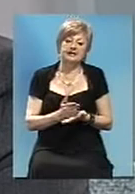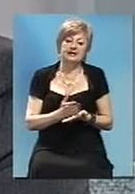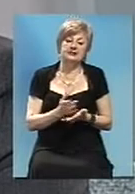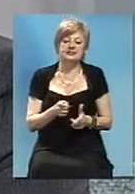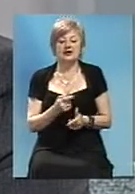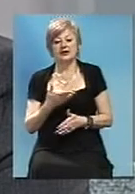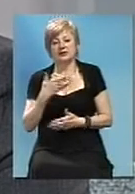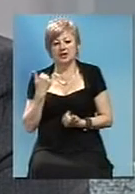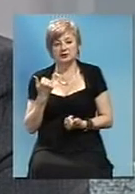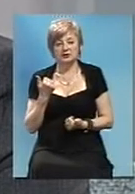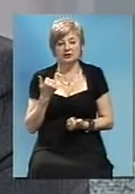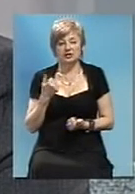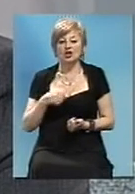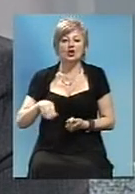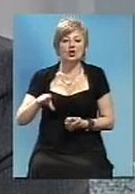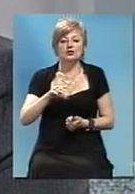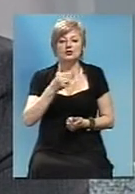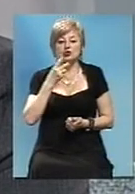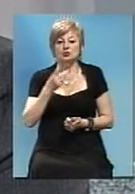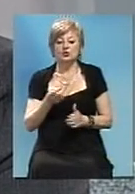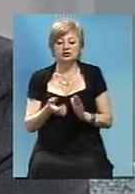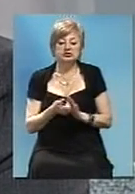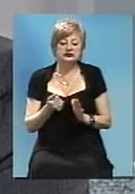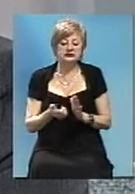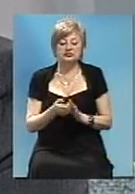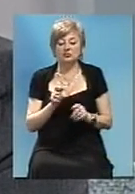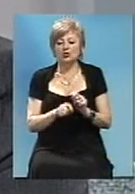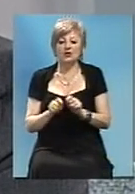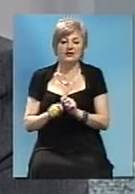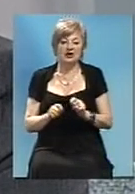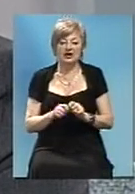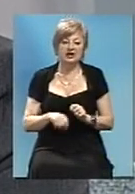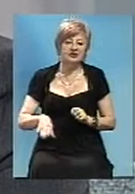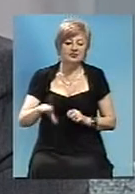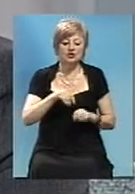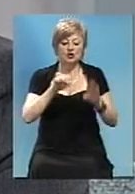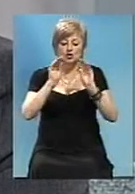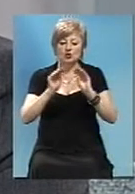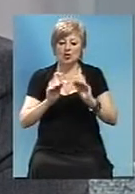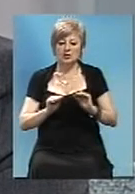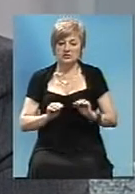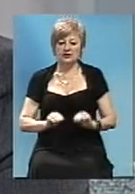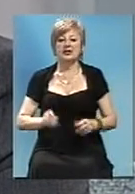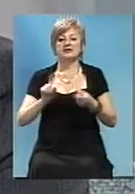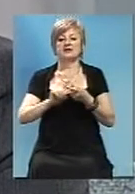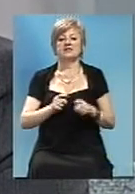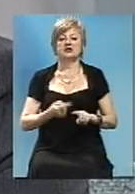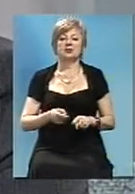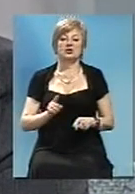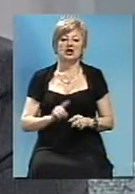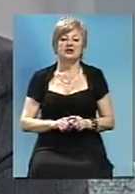його немає. Тобто все проходить, дефектують, дефектні відомості залишляють, в зависість від цього, і,